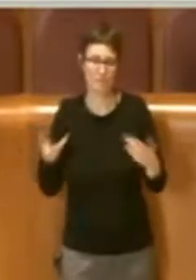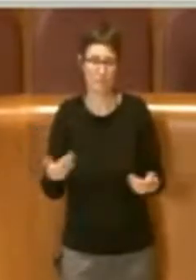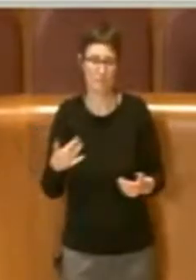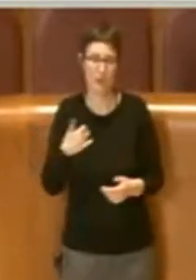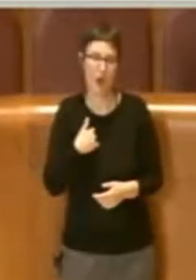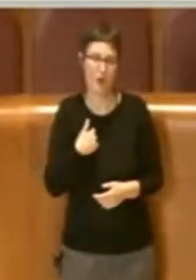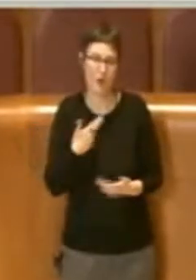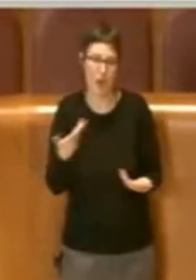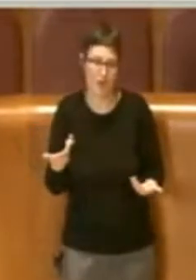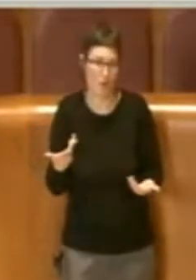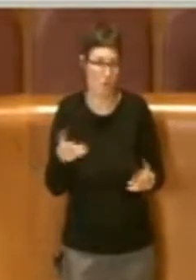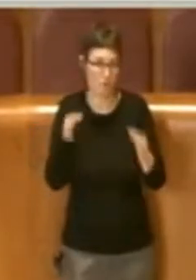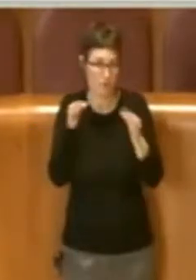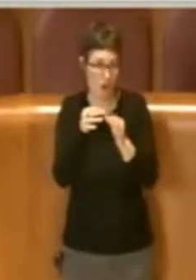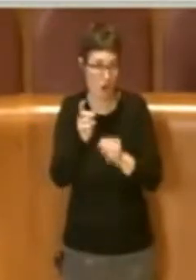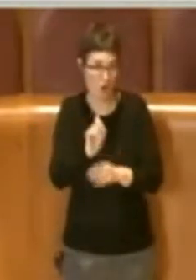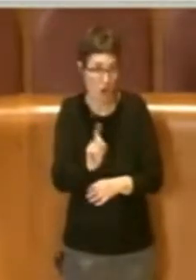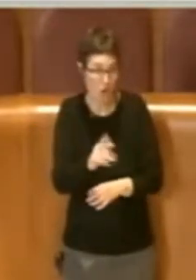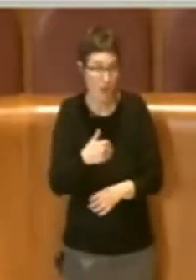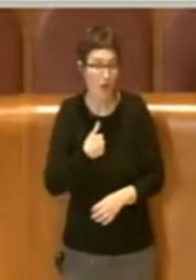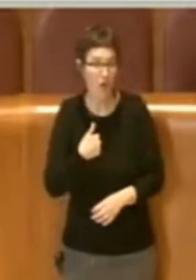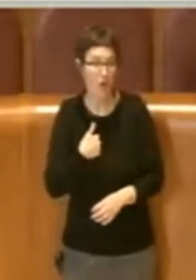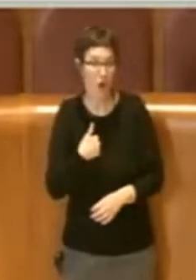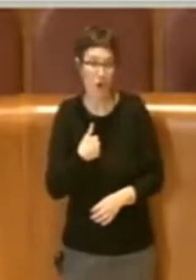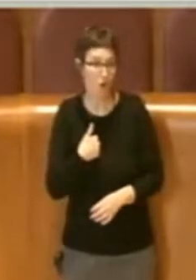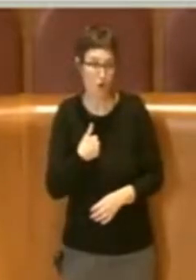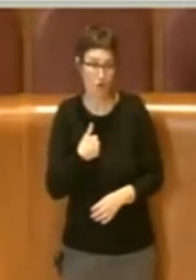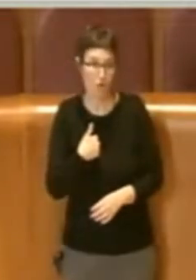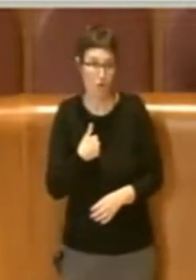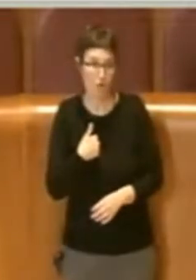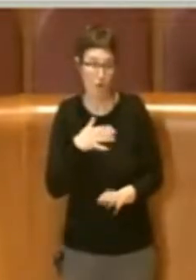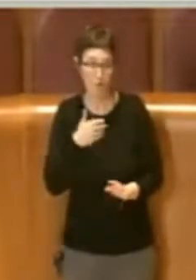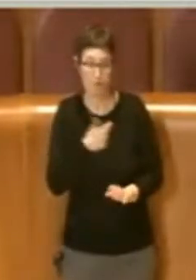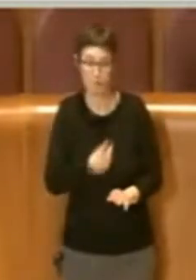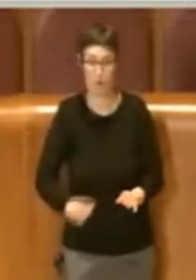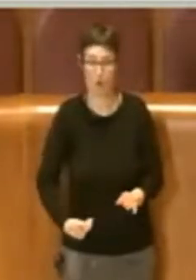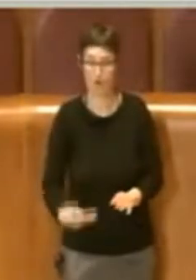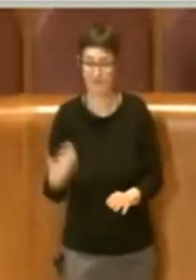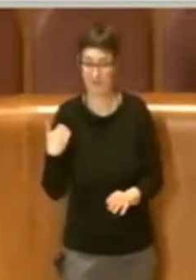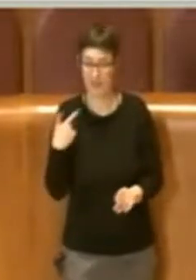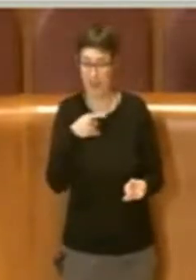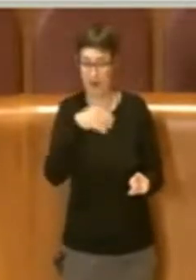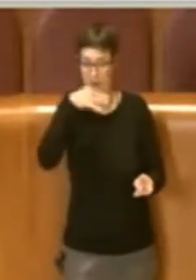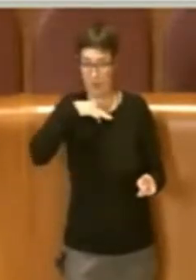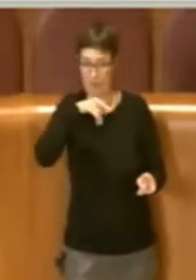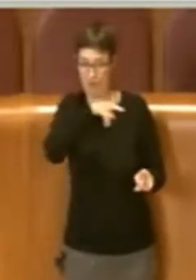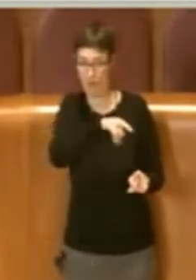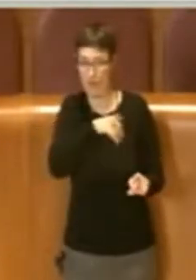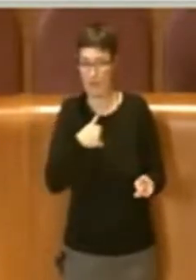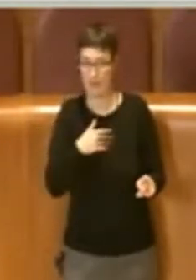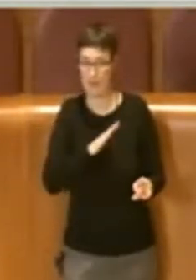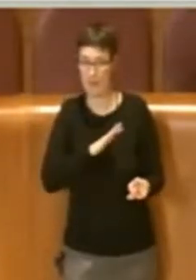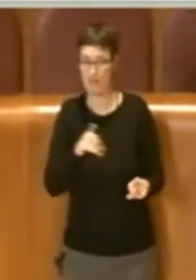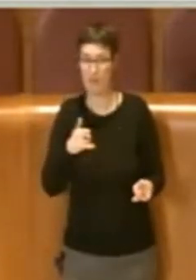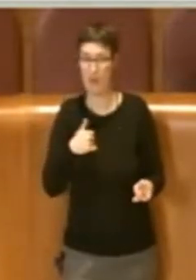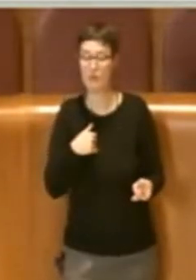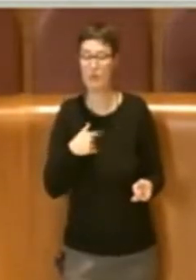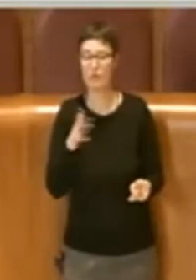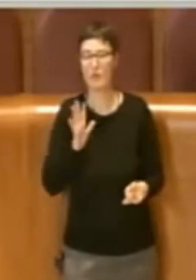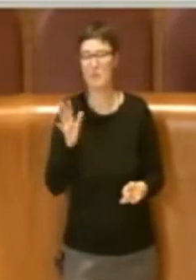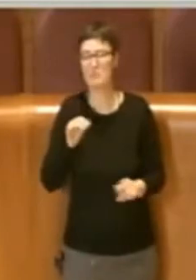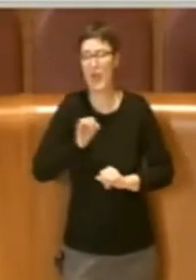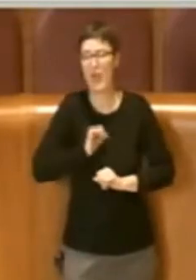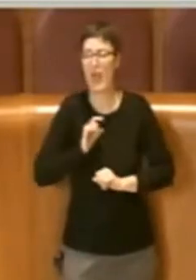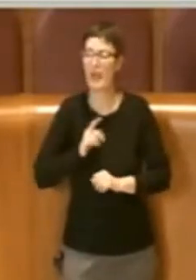esprimo in dissenso rispetto alla consigliera che mi ha preceduto e credo di rappresentare la maggioranza del Movimento